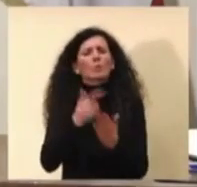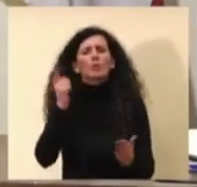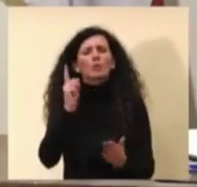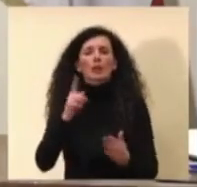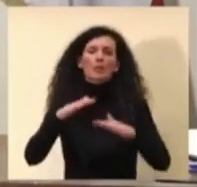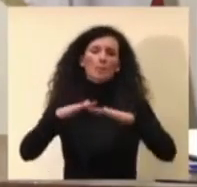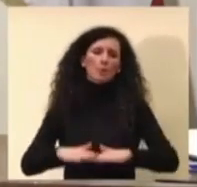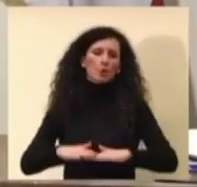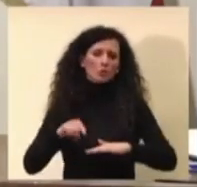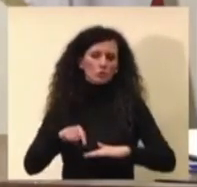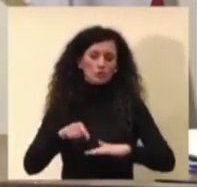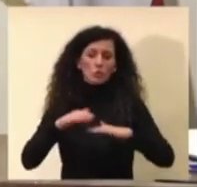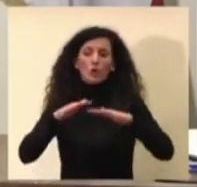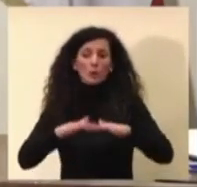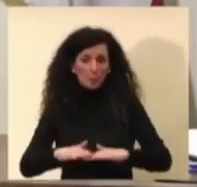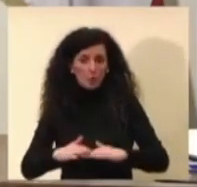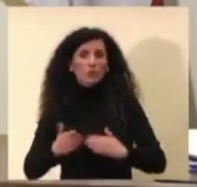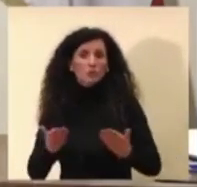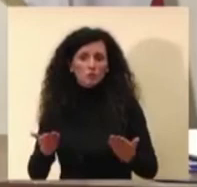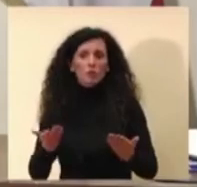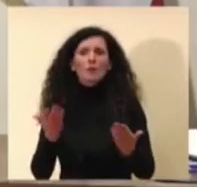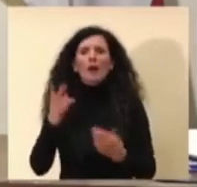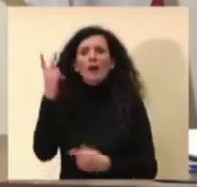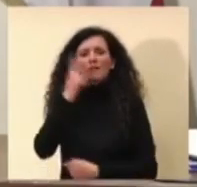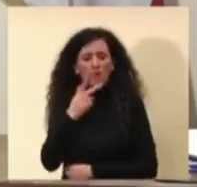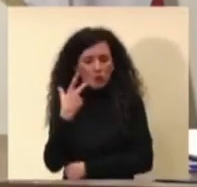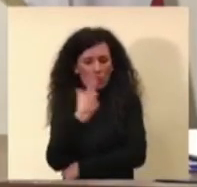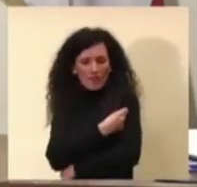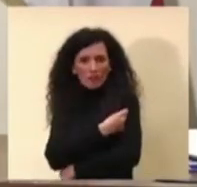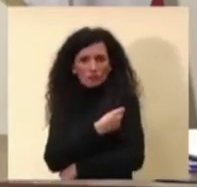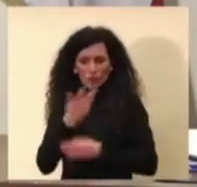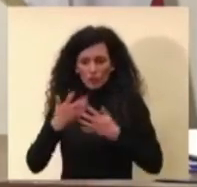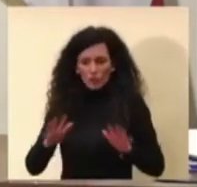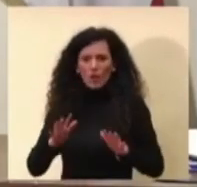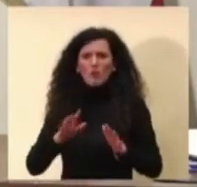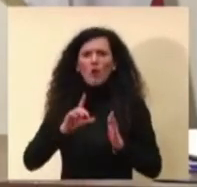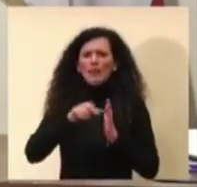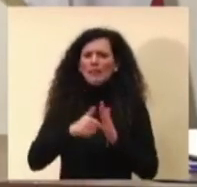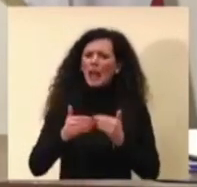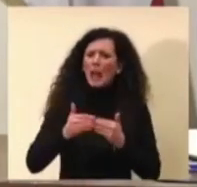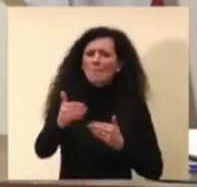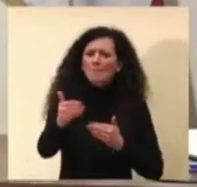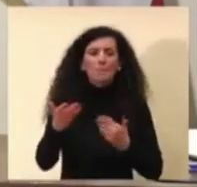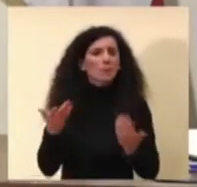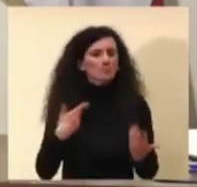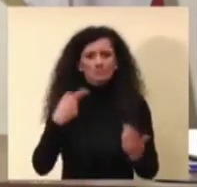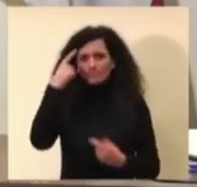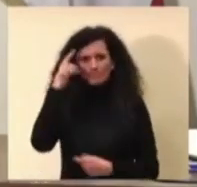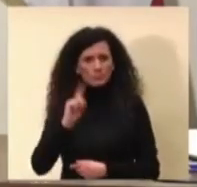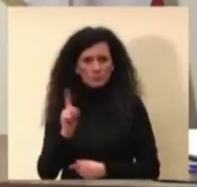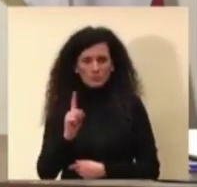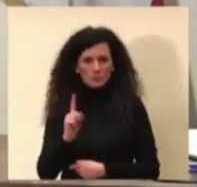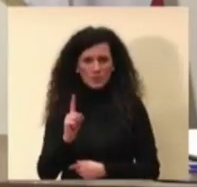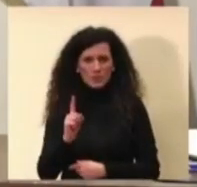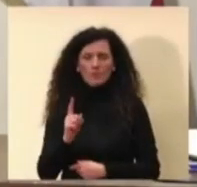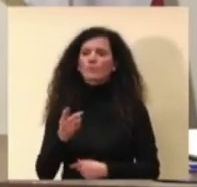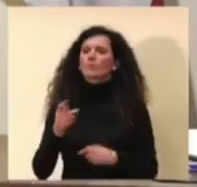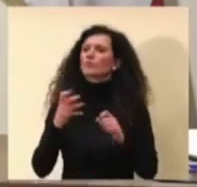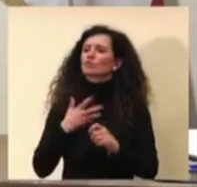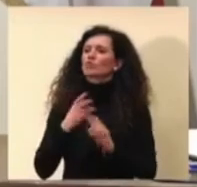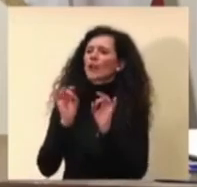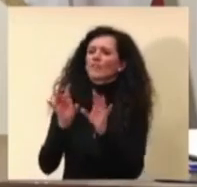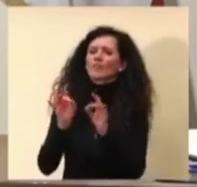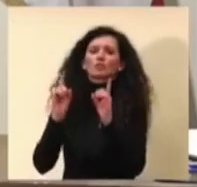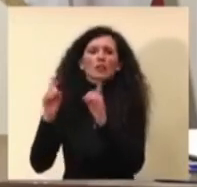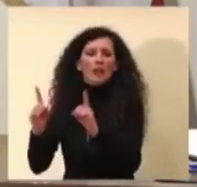Noi non sappiamo per quanto tempo dopo la vaccinazione una persona sarà protetta, non lo sappiamo dopo l'infezione naturale, tanto meno dopo